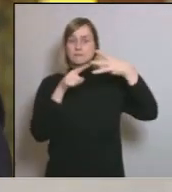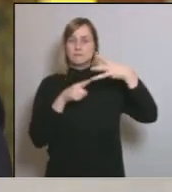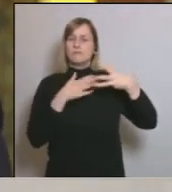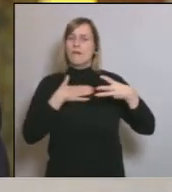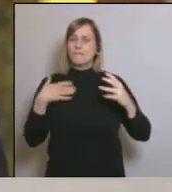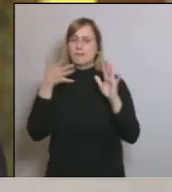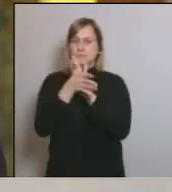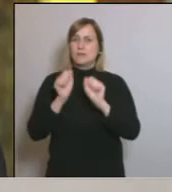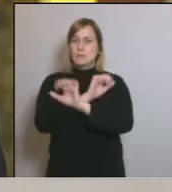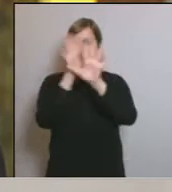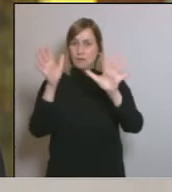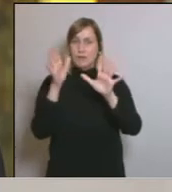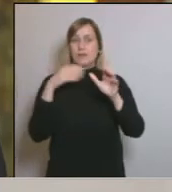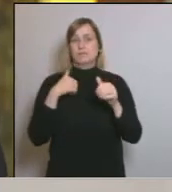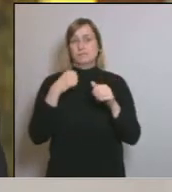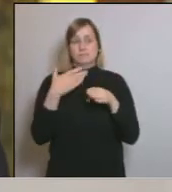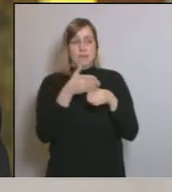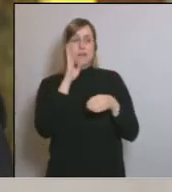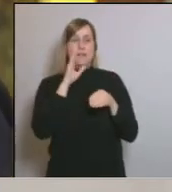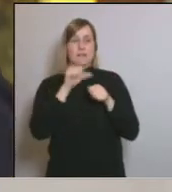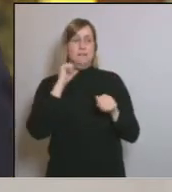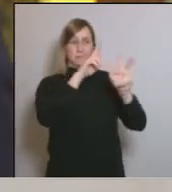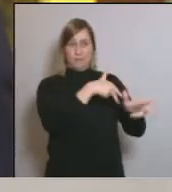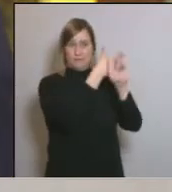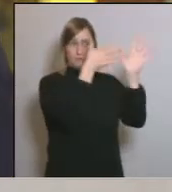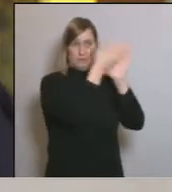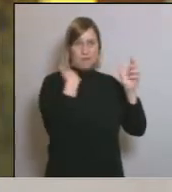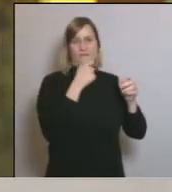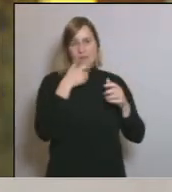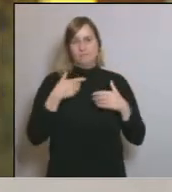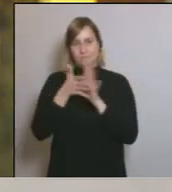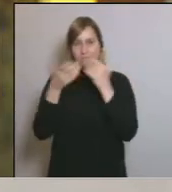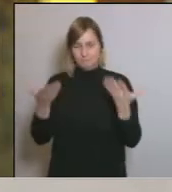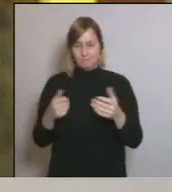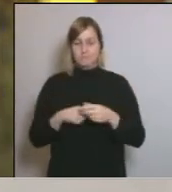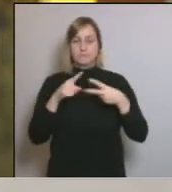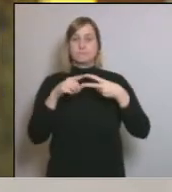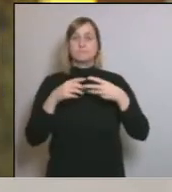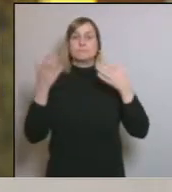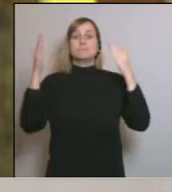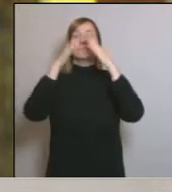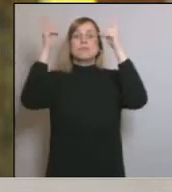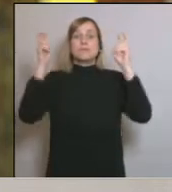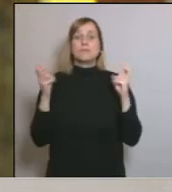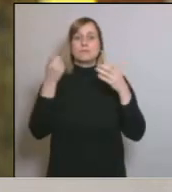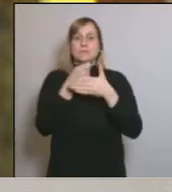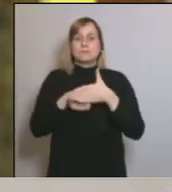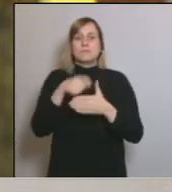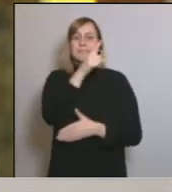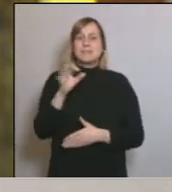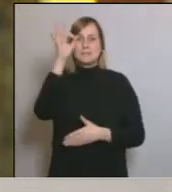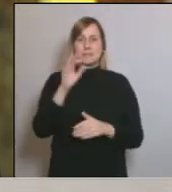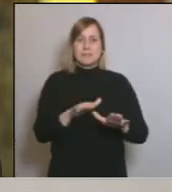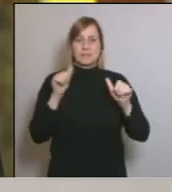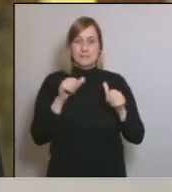exposat a la videoconferència amb els presidents. En primer lloc, aquest confinament total accepta els serveis essencials. Des de dijous de la